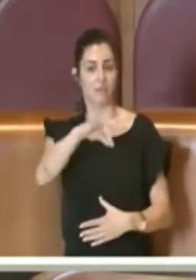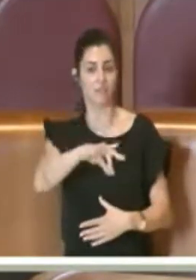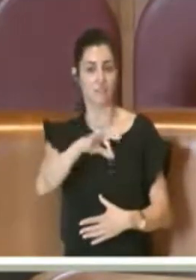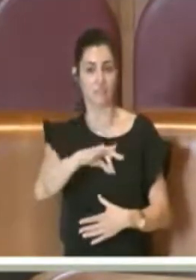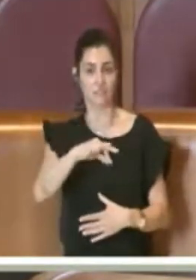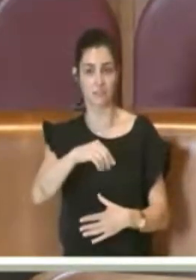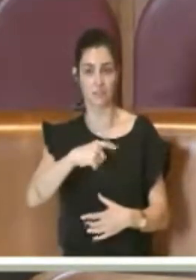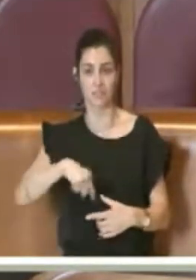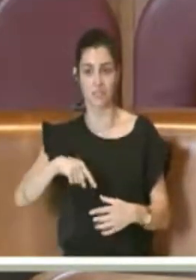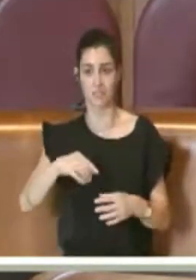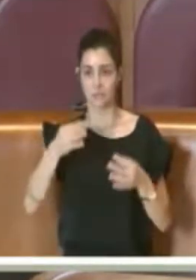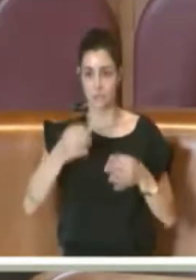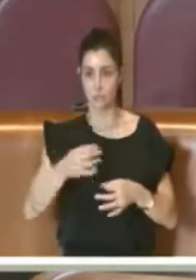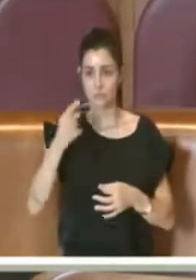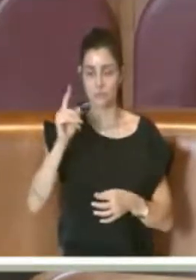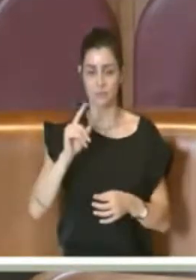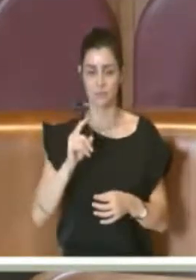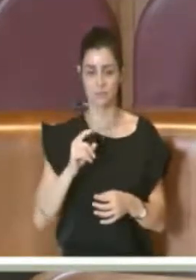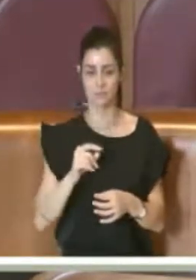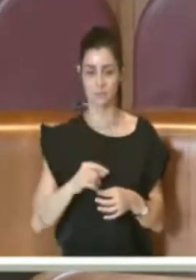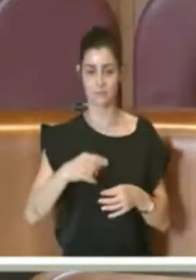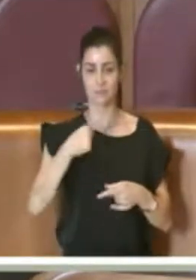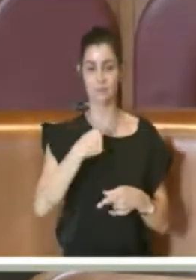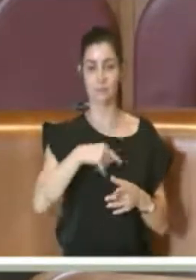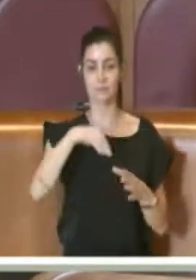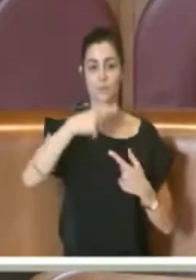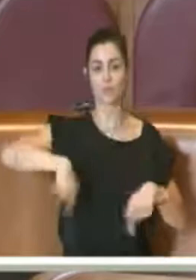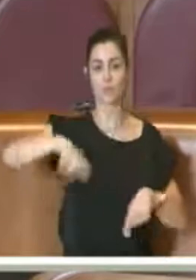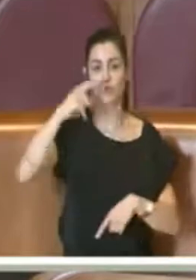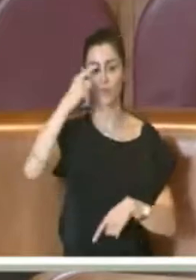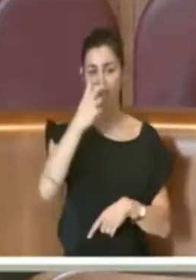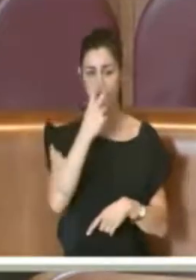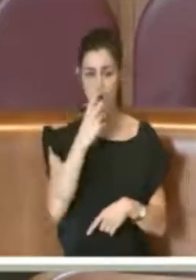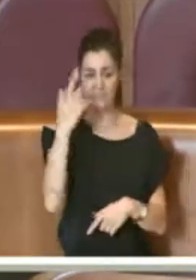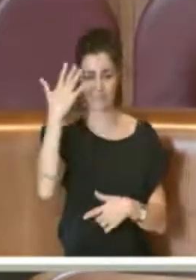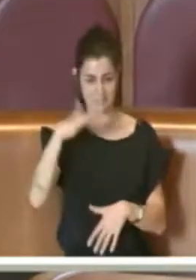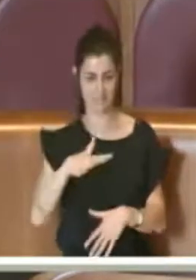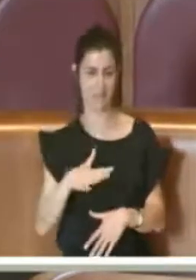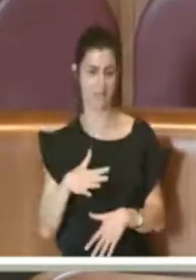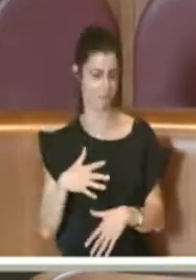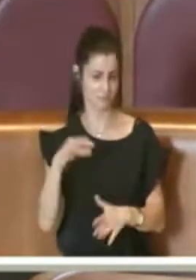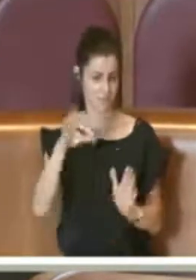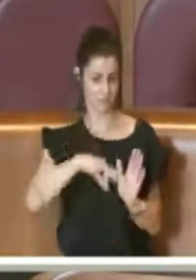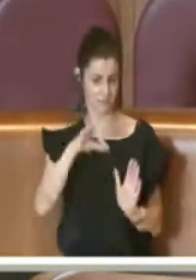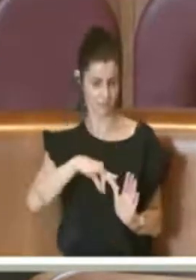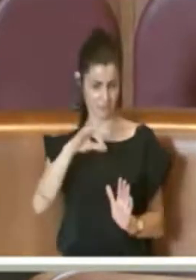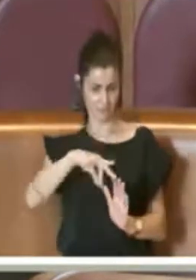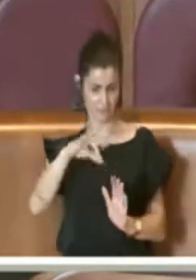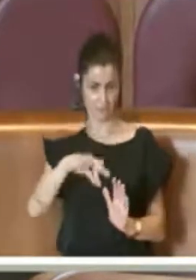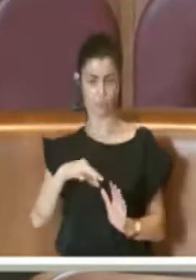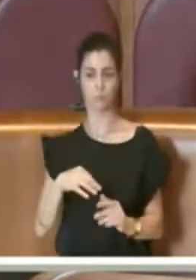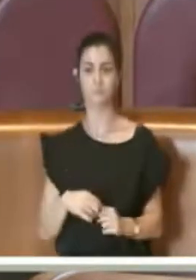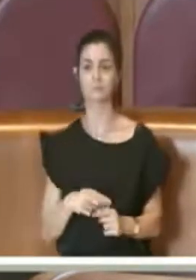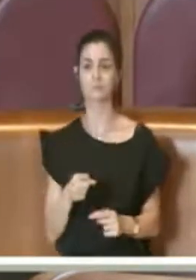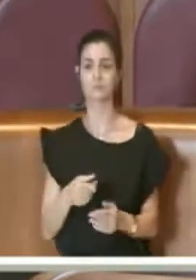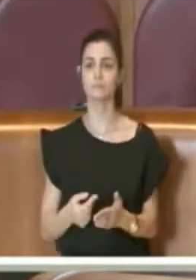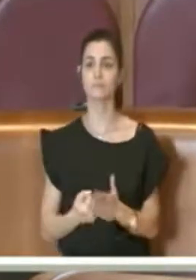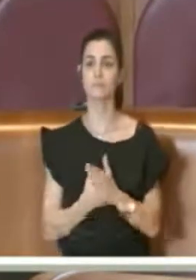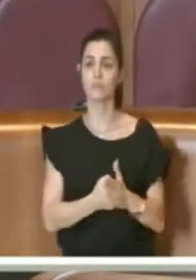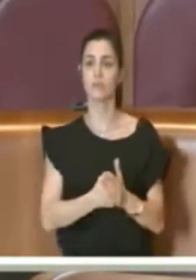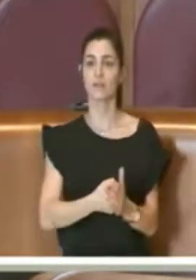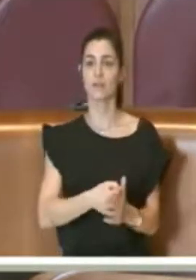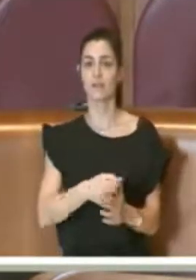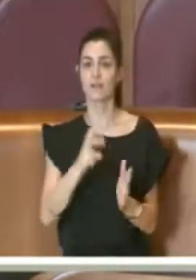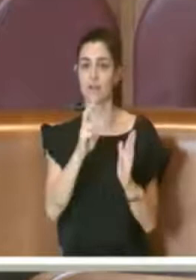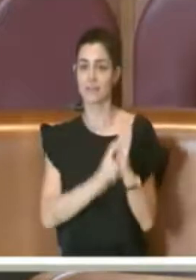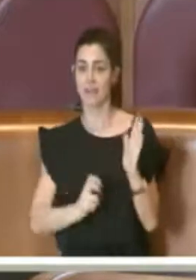sa che non è un affitto o una allocazione e ottenendo appunto delle agevolazioni a punto di vista fiscale per quanto